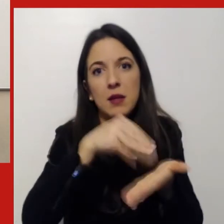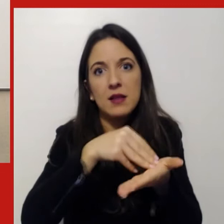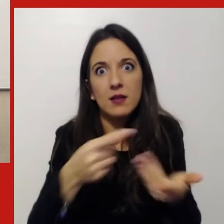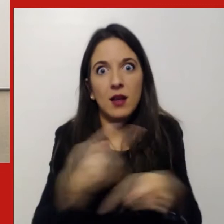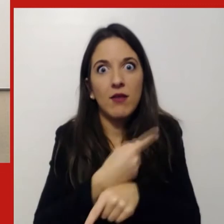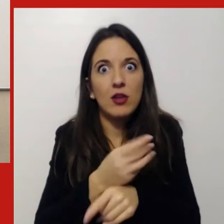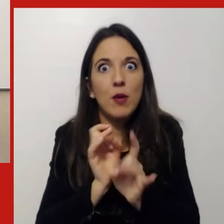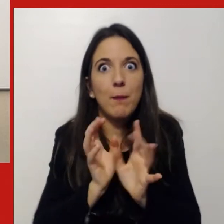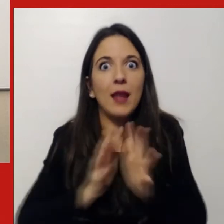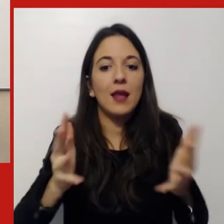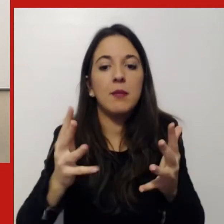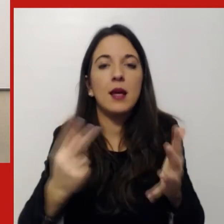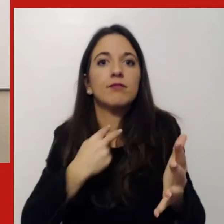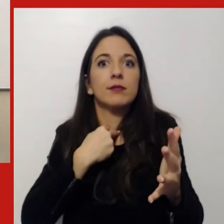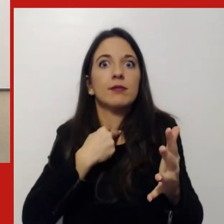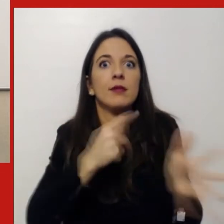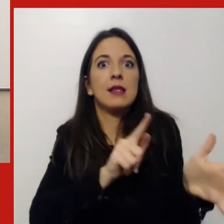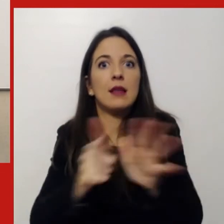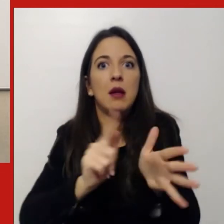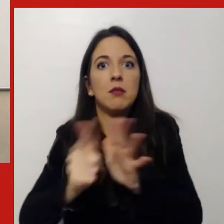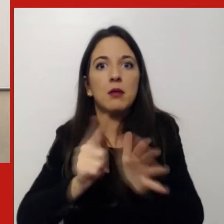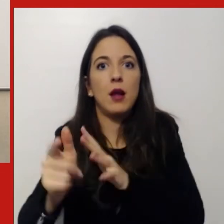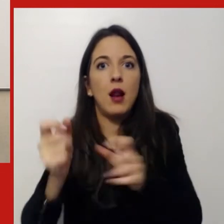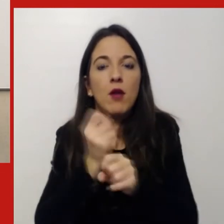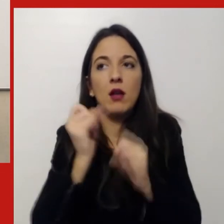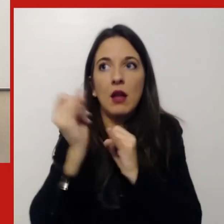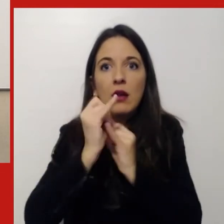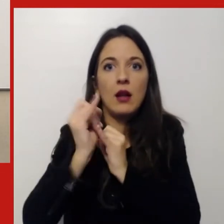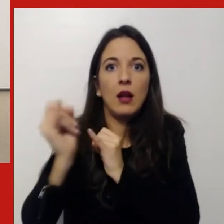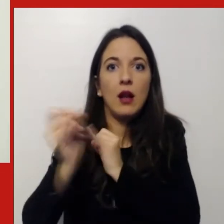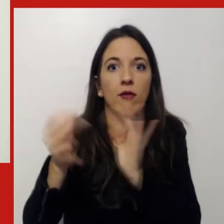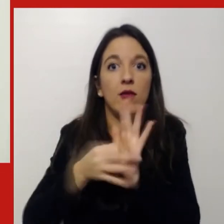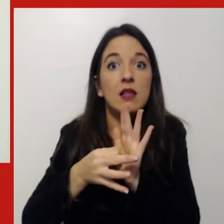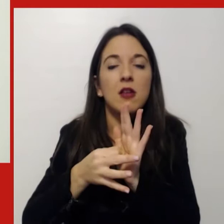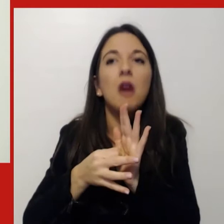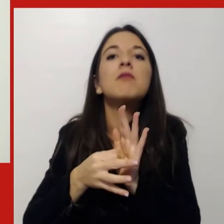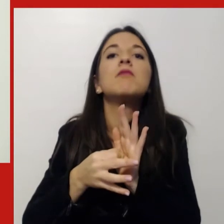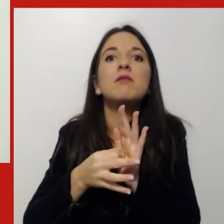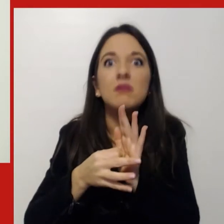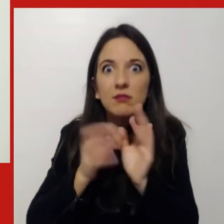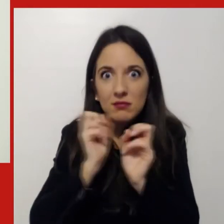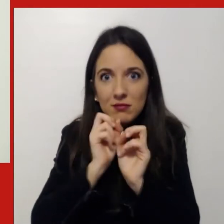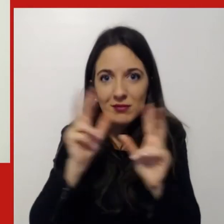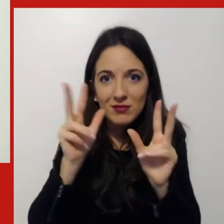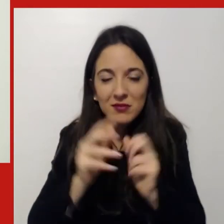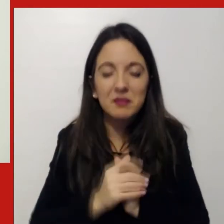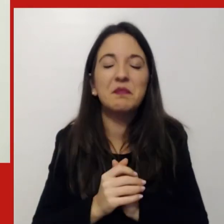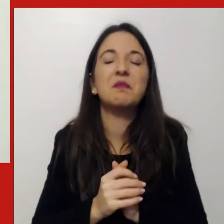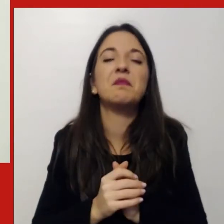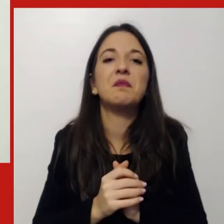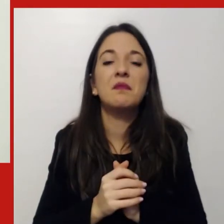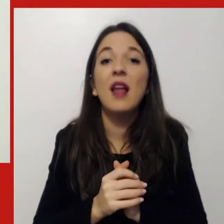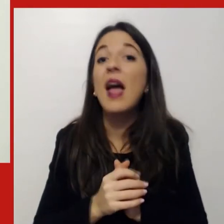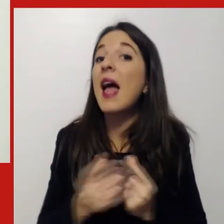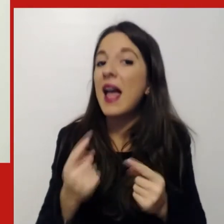non è così sorprendente, quello che avete dimostrato, e ne ero sicuro, è di